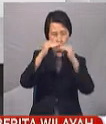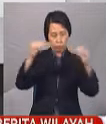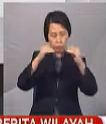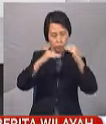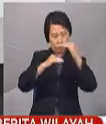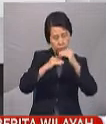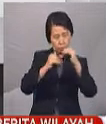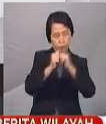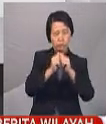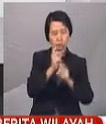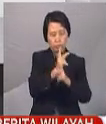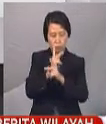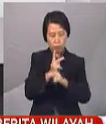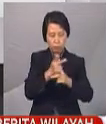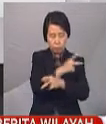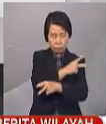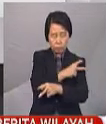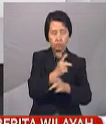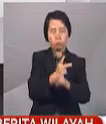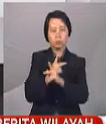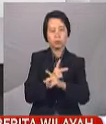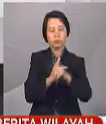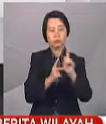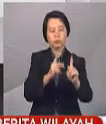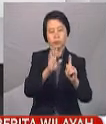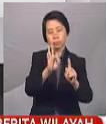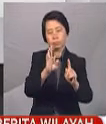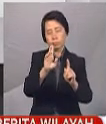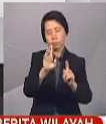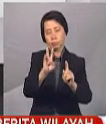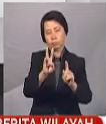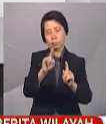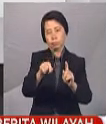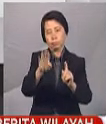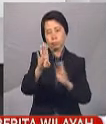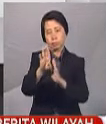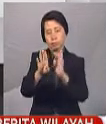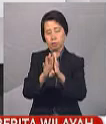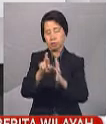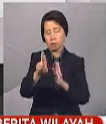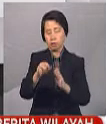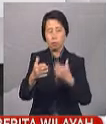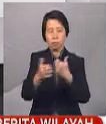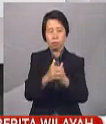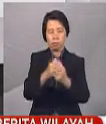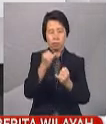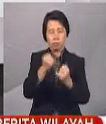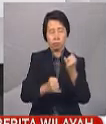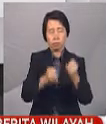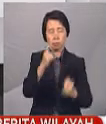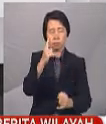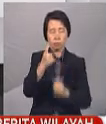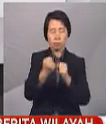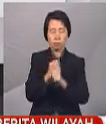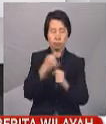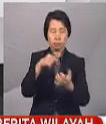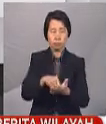pengawal seliaan sebanyak RM119.7 bilion setakat akhir Januari tahun ini.